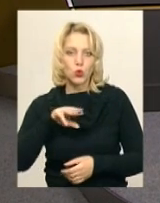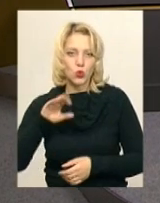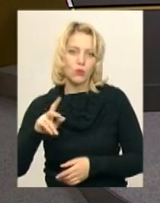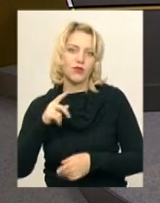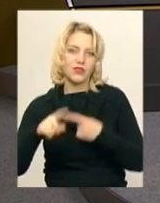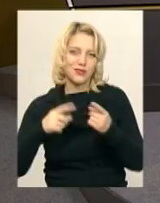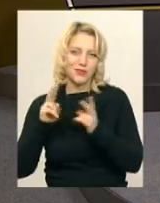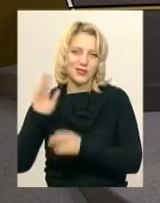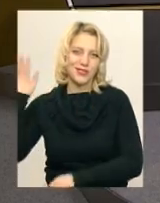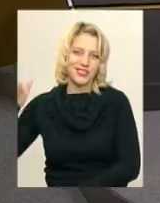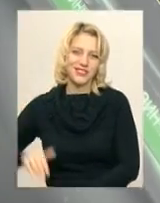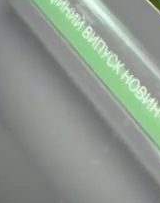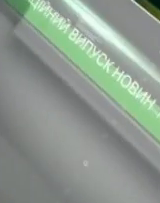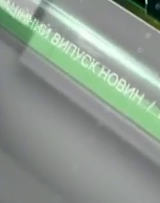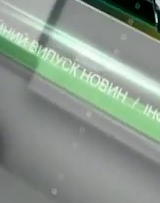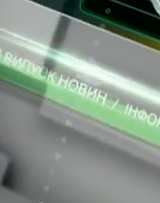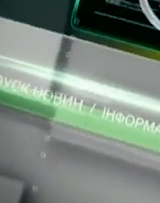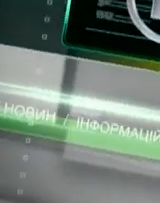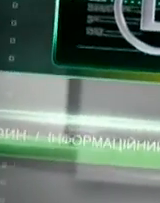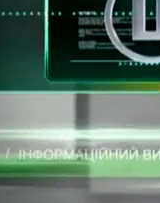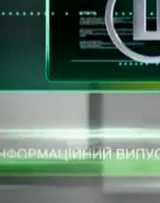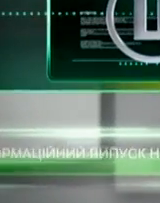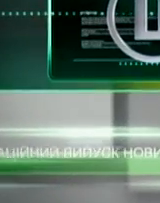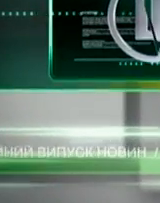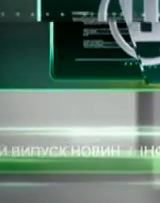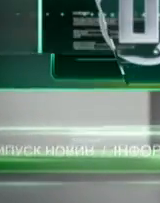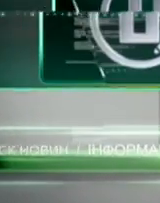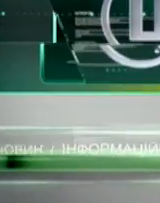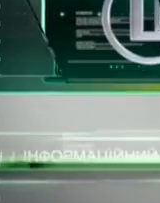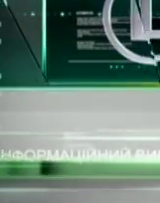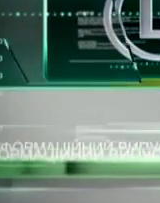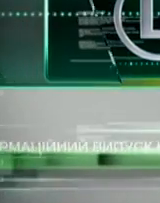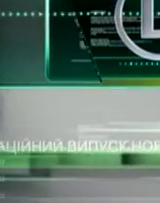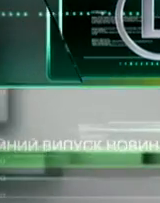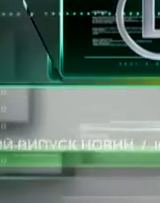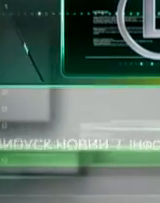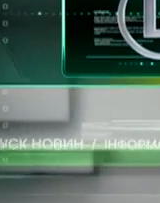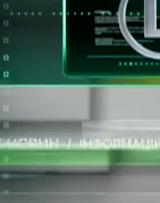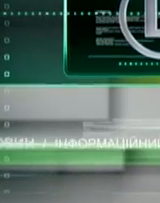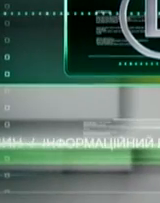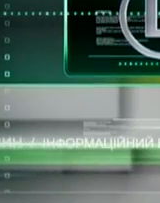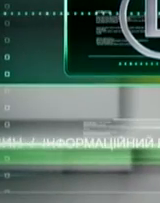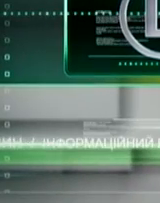20.40. Дякую перегляд!